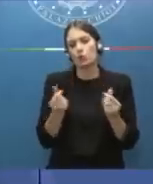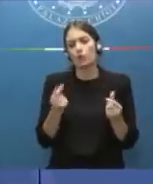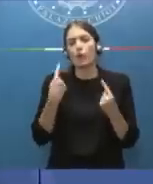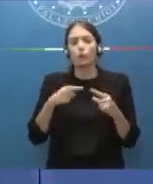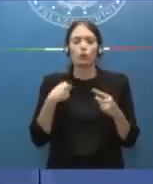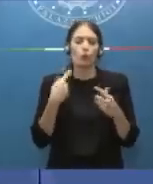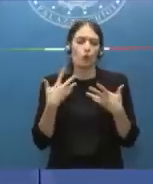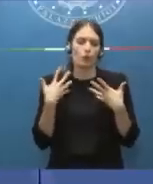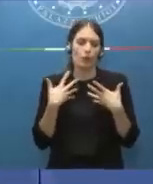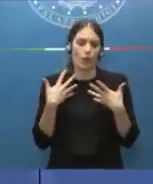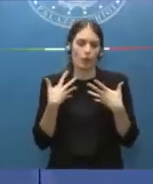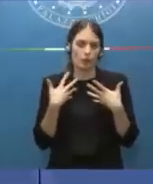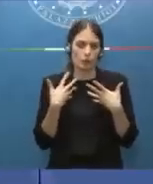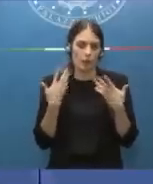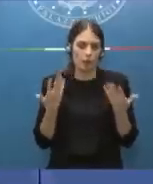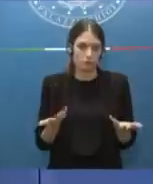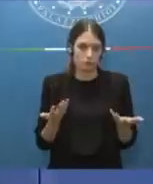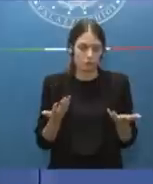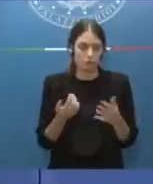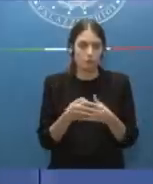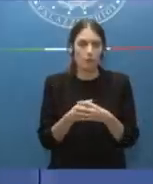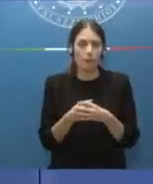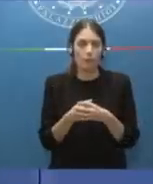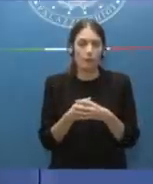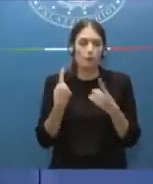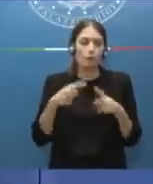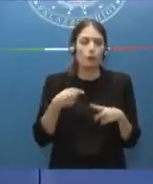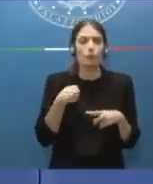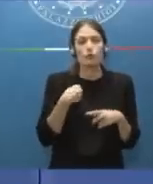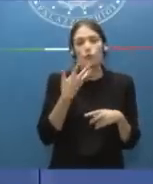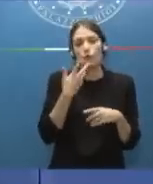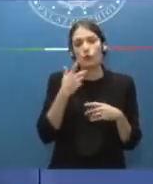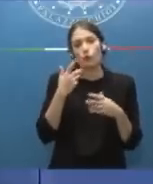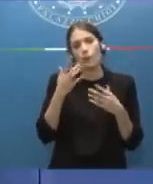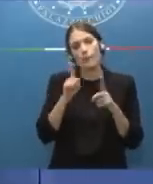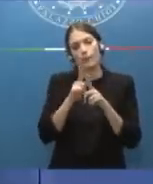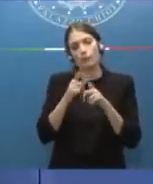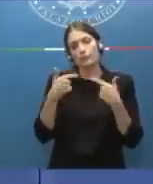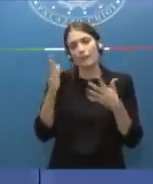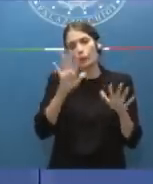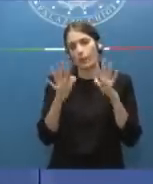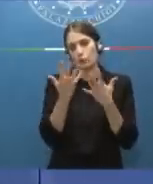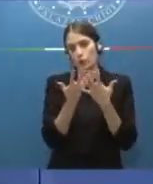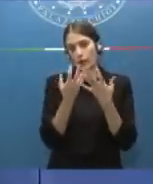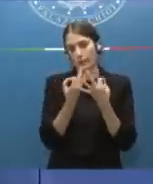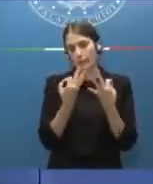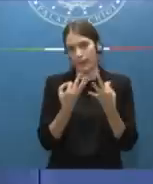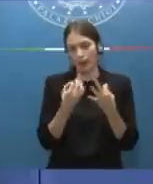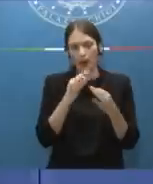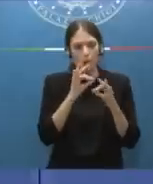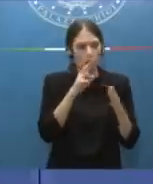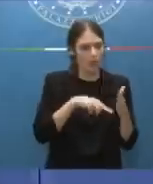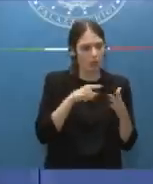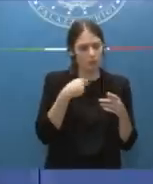contenta, per cui, insomma, diciamo, vorrei fare un po' di controinformazione su questo fatto che leggo, appunto, che ci sarebbero dei